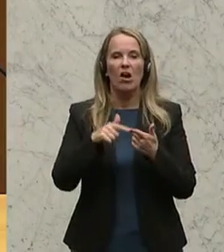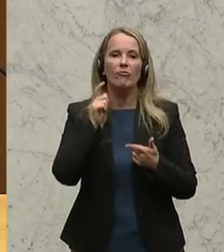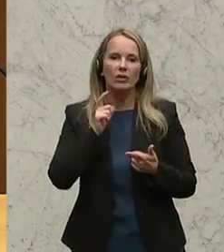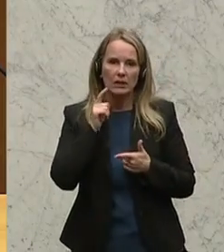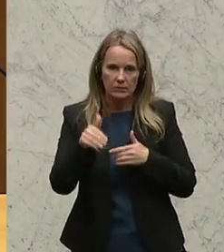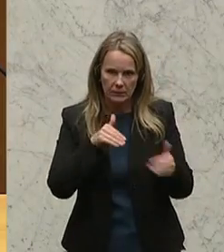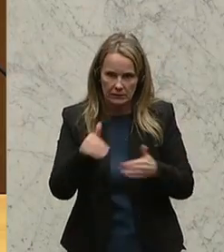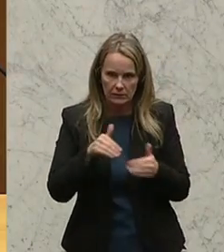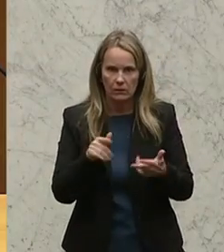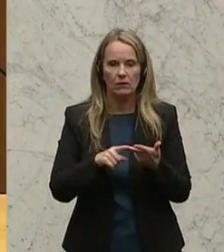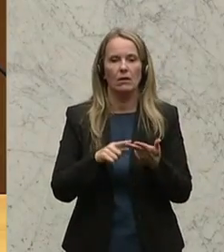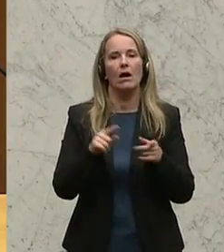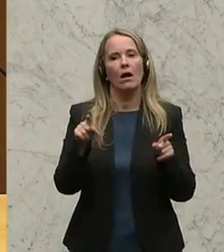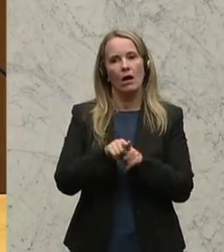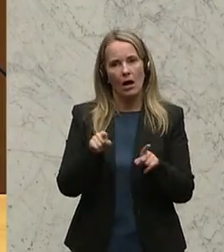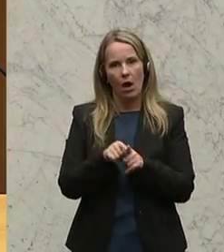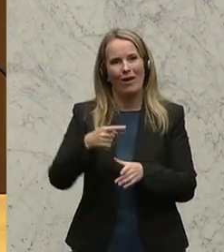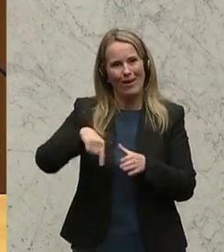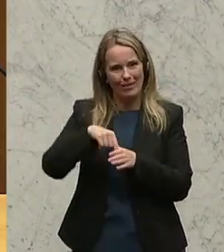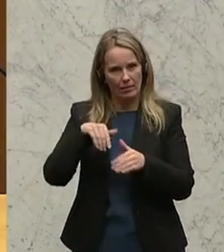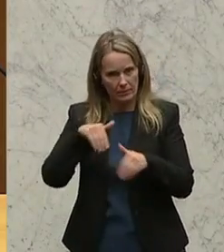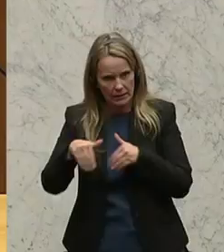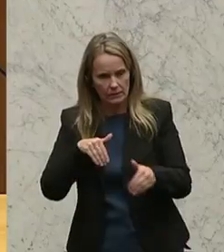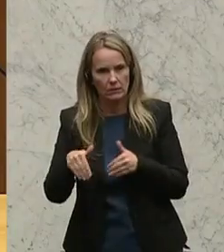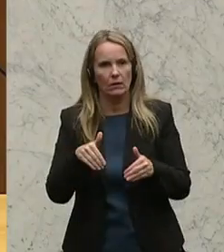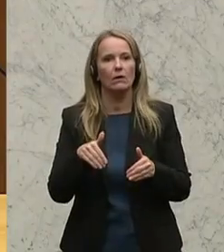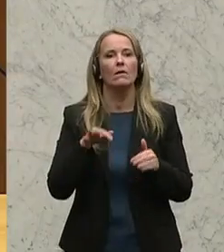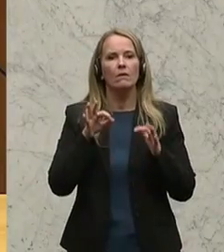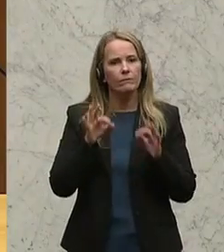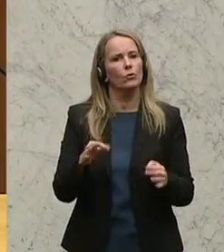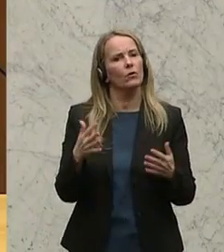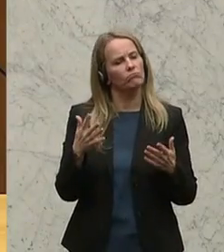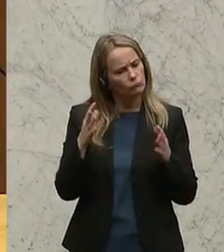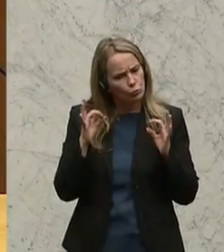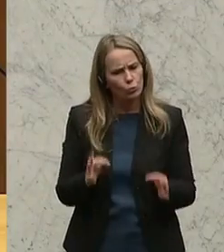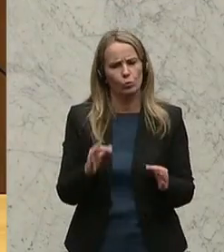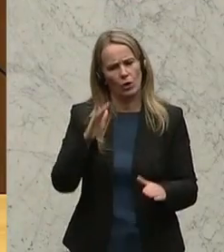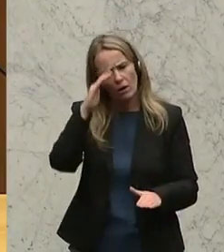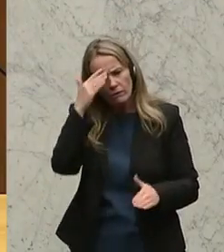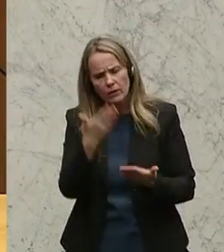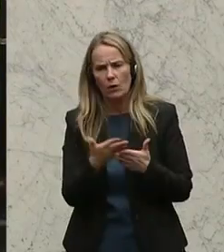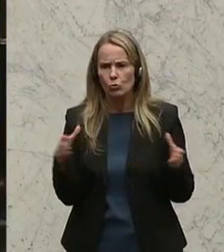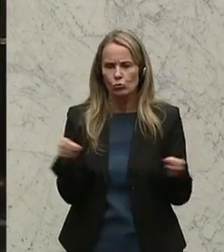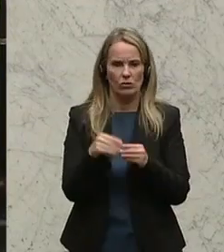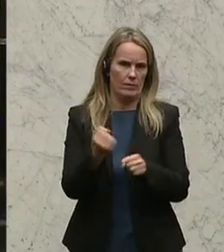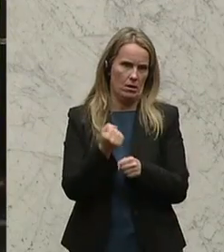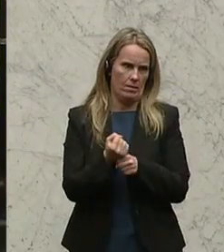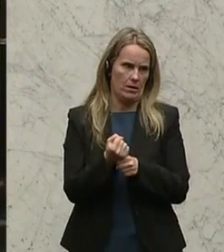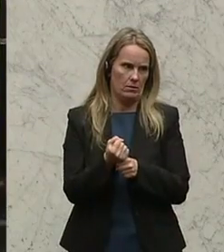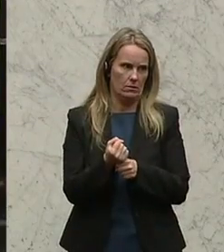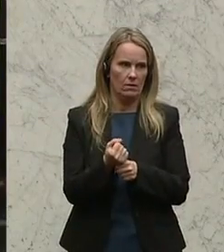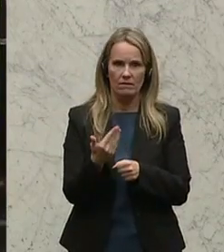Finanzminister, auch beim Spiegelminister, Innenminister für die vertrauensvolle, gute Zusammenarbeit. Ich habe in diesem